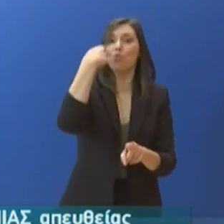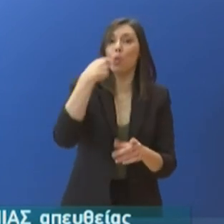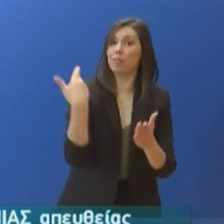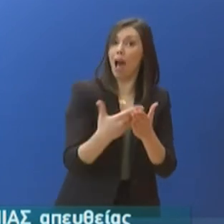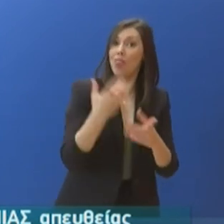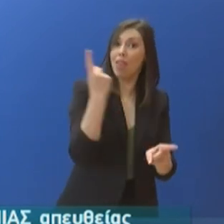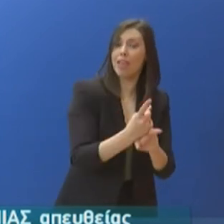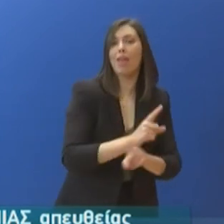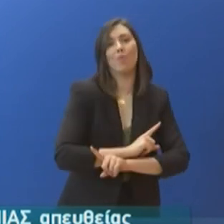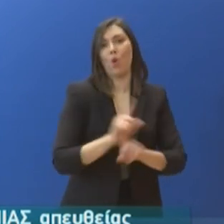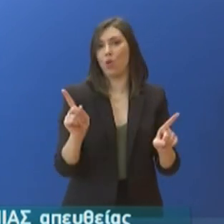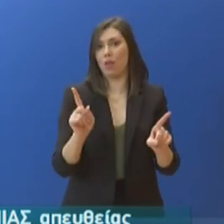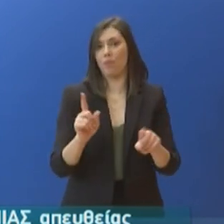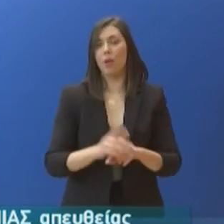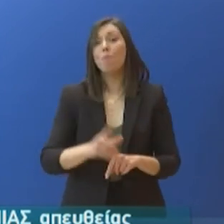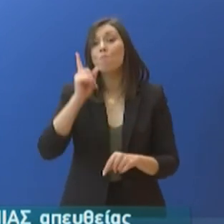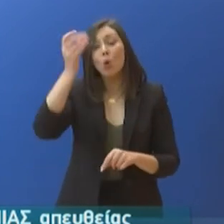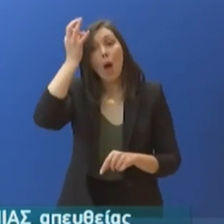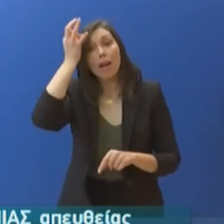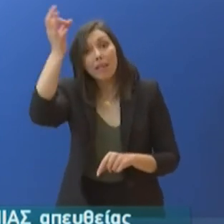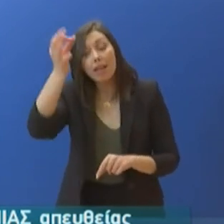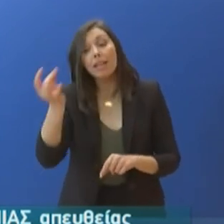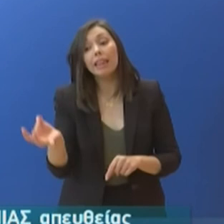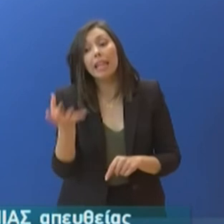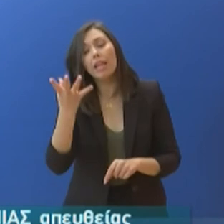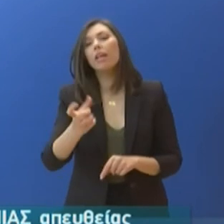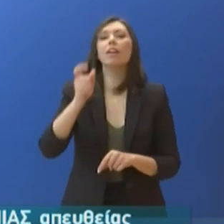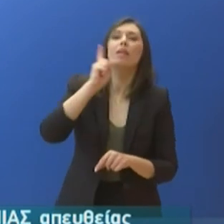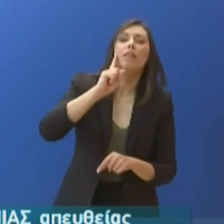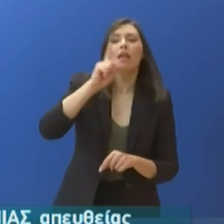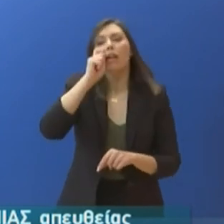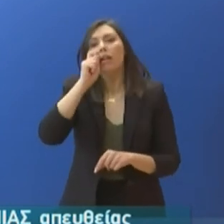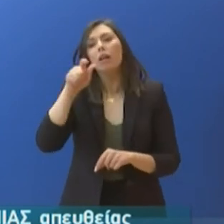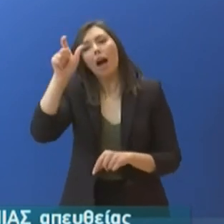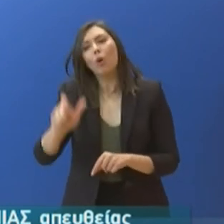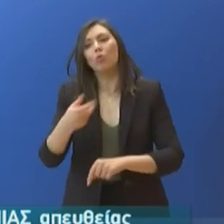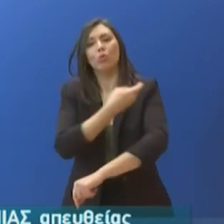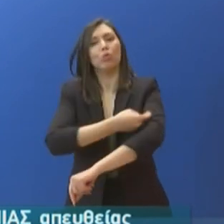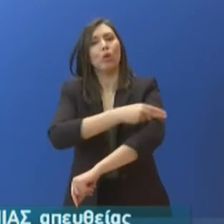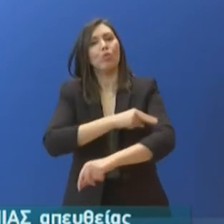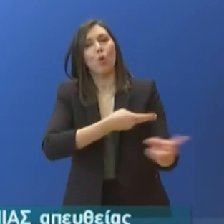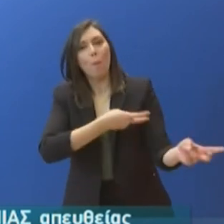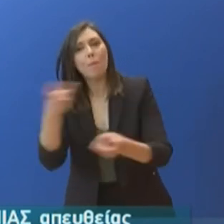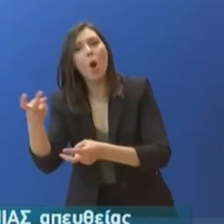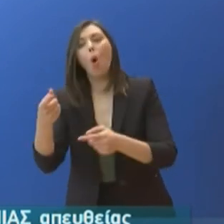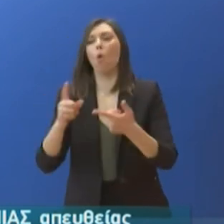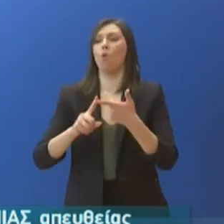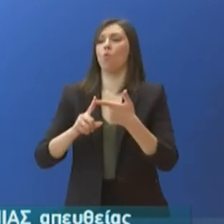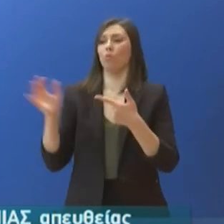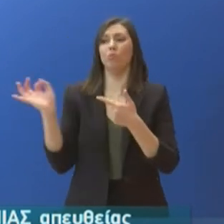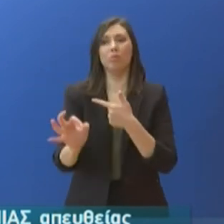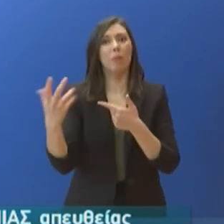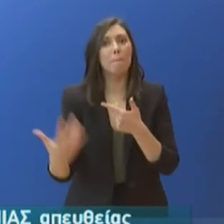περιπτώσεις που ο σύζυγος ή η σύζυγος νοσηλεύεται ή έχει προσληθεί από κορονοϊό ή είναι άτομο με αναπήρεια